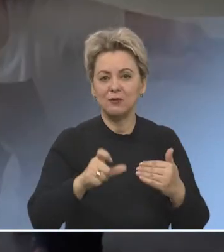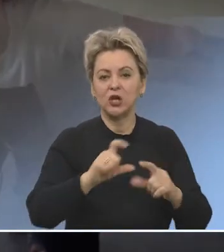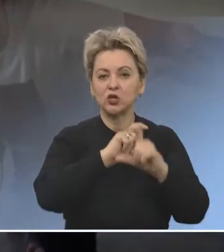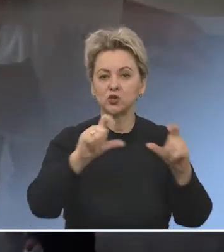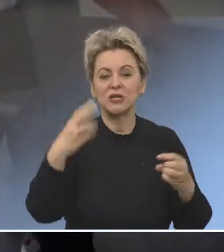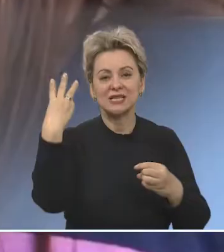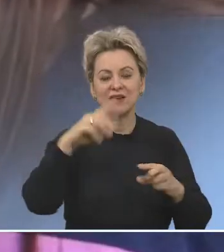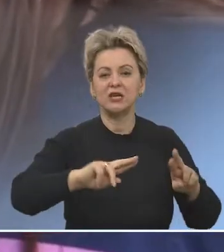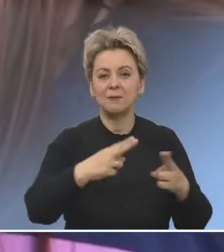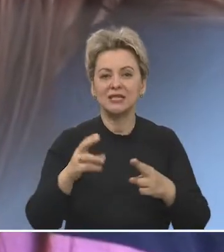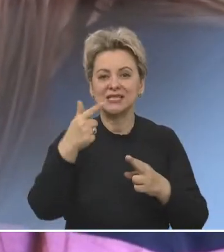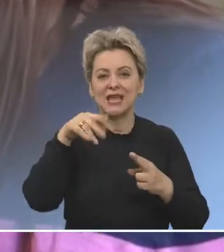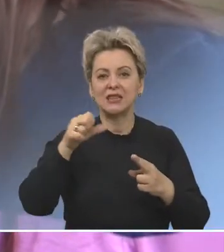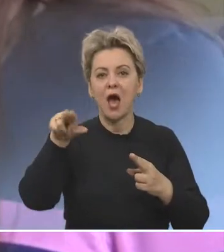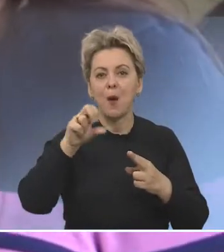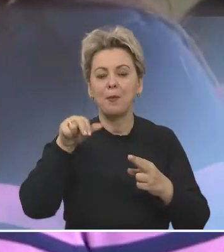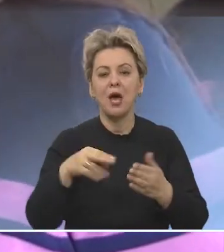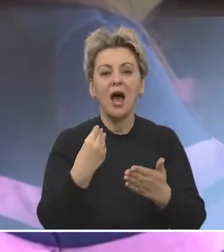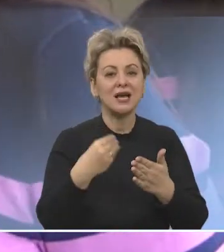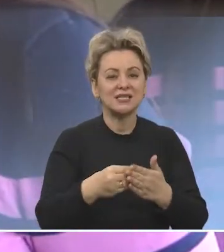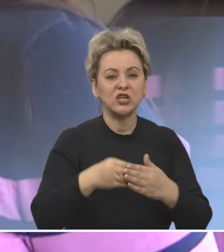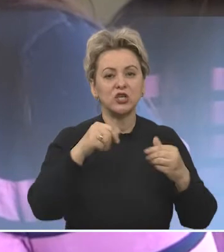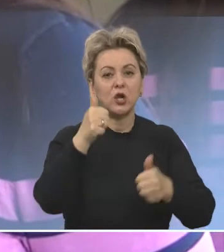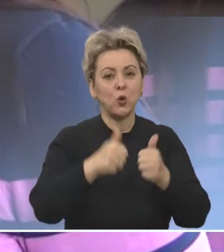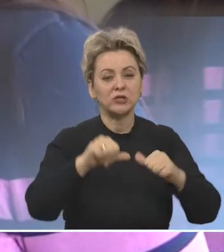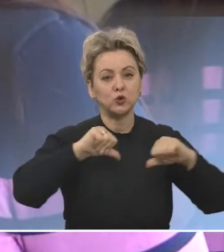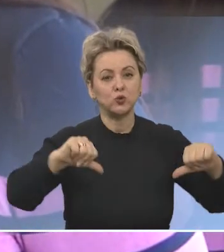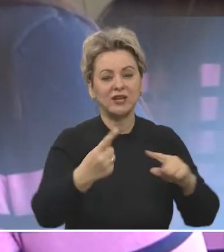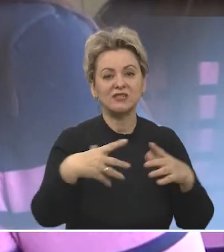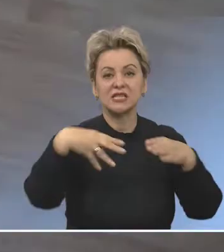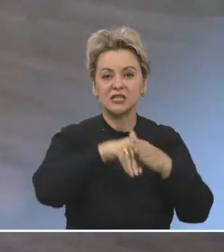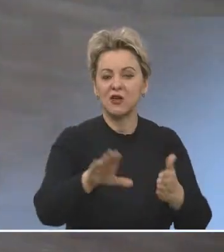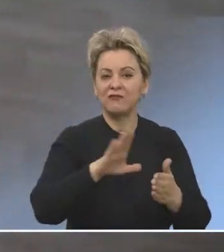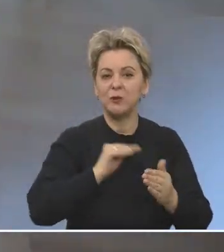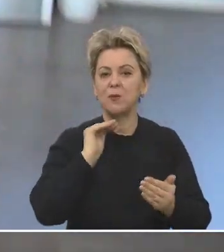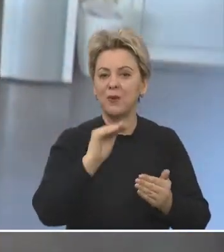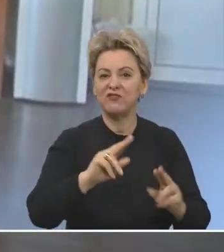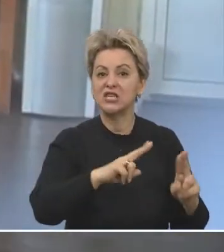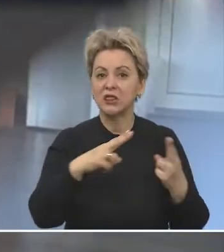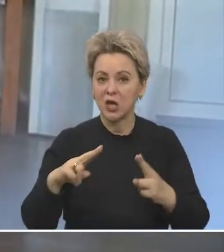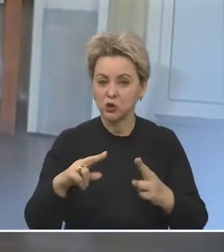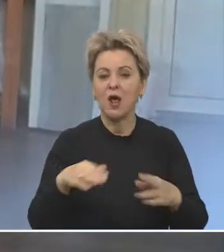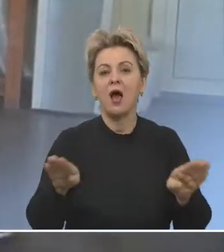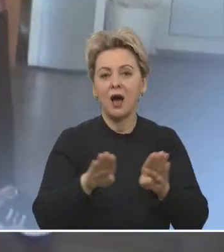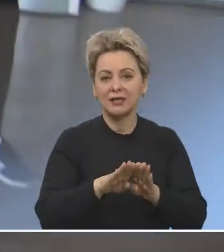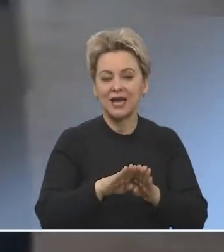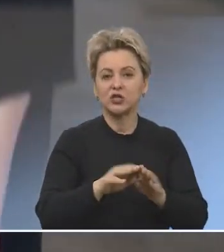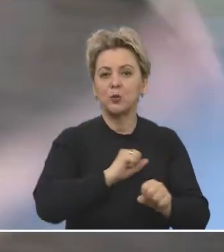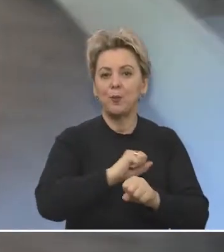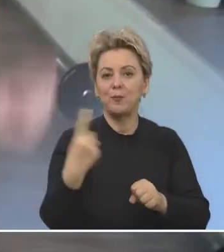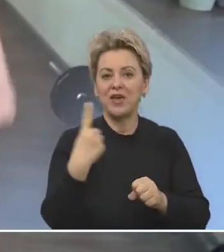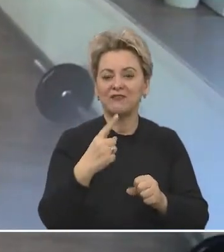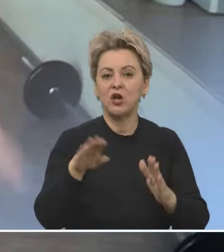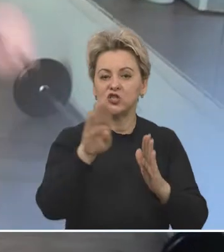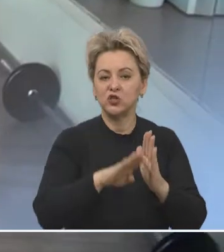земляки, студия современного танца «Стендап». Оценивали конкурсантов жюри, в составе которого были профессиональные танцоры, а также